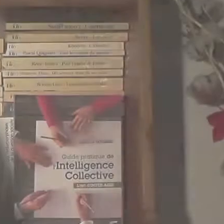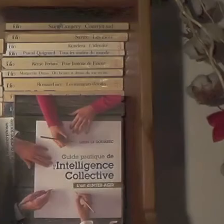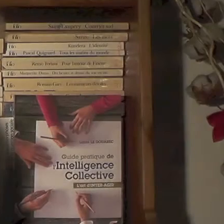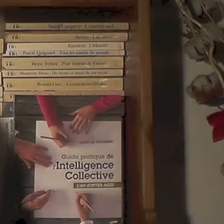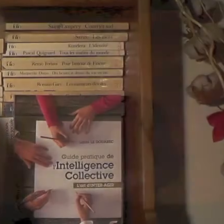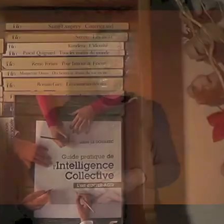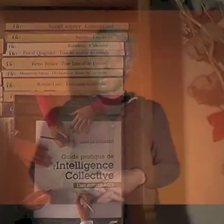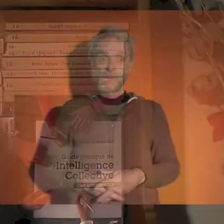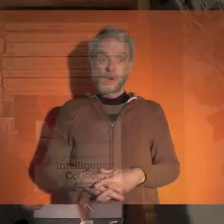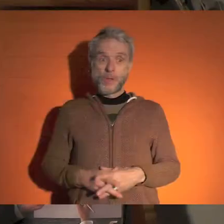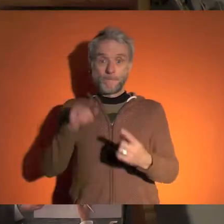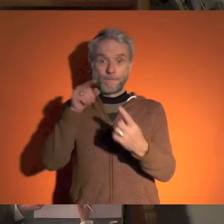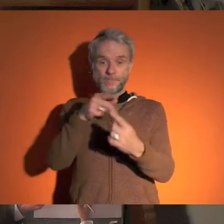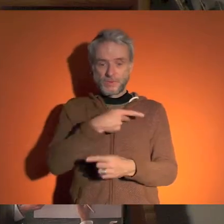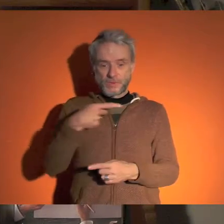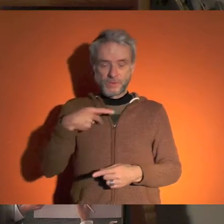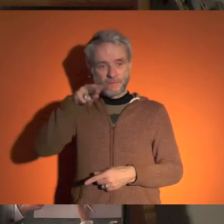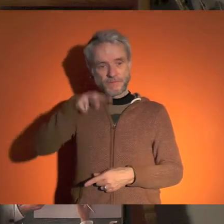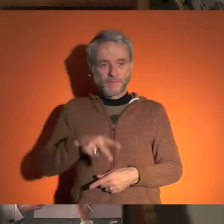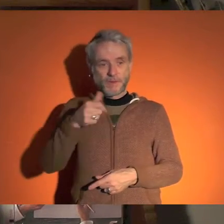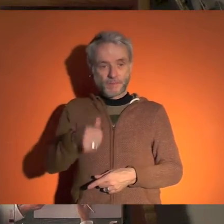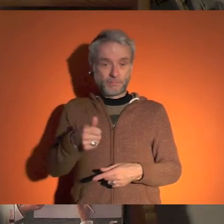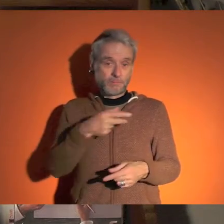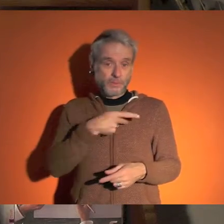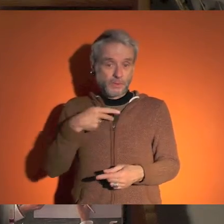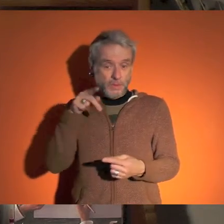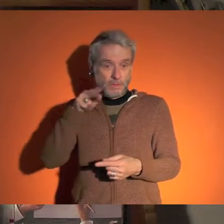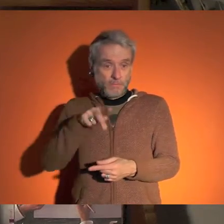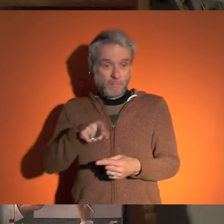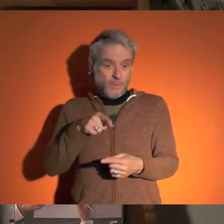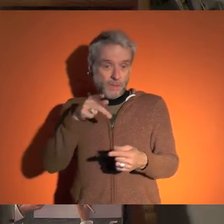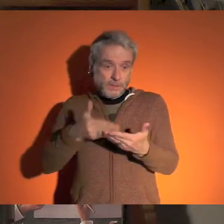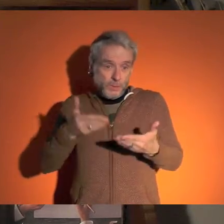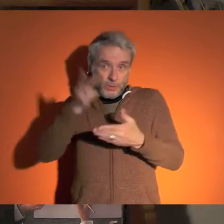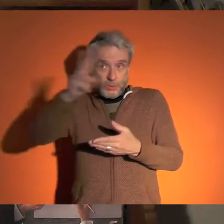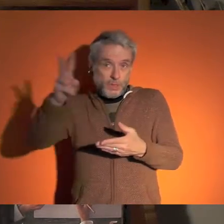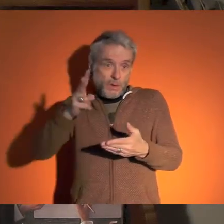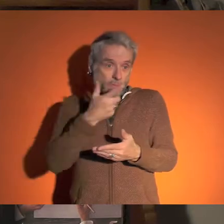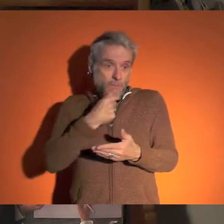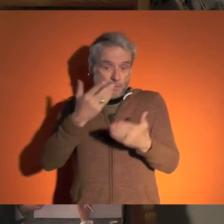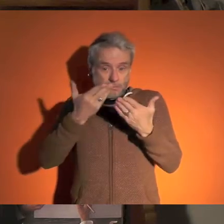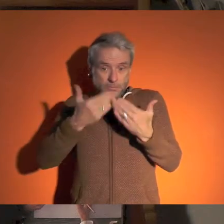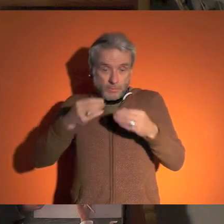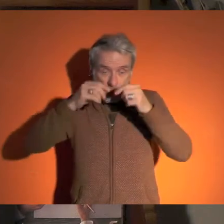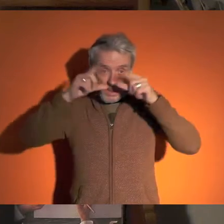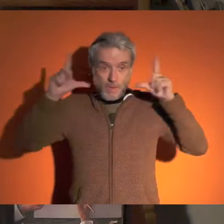La santé, c'est bien un état global de bien-être et d'épanouissement. Ce n'est pas seulement